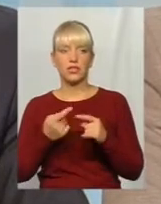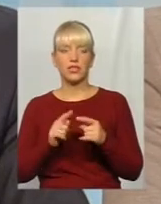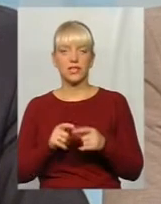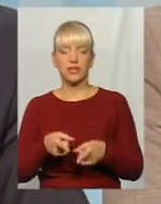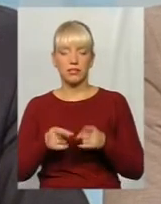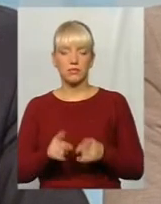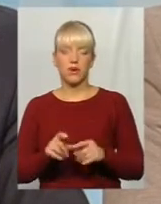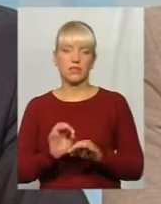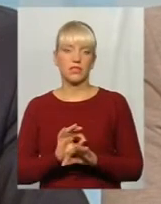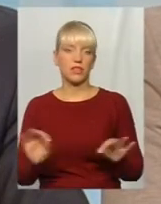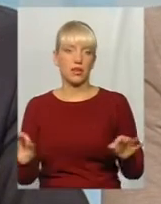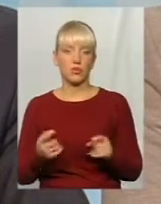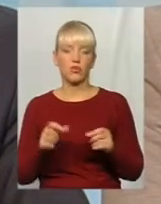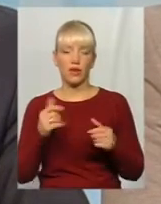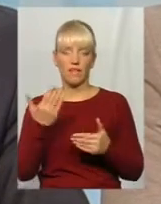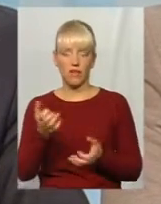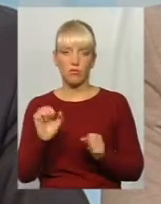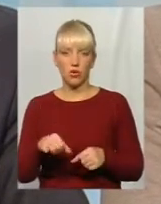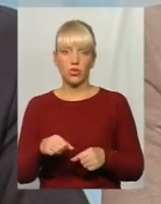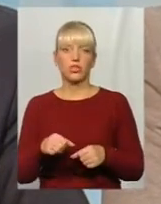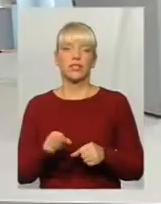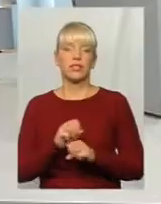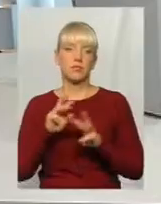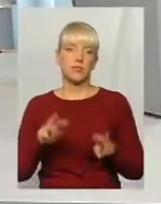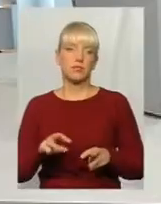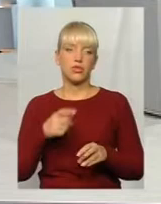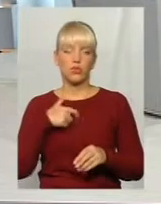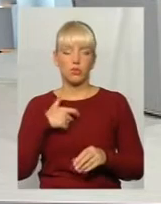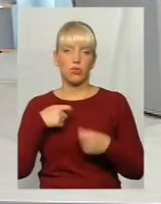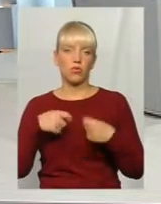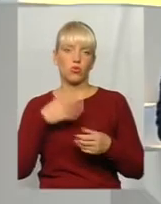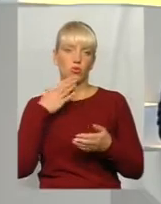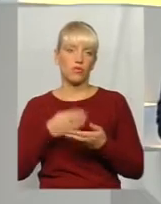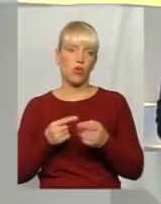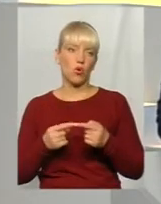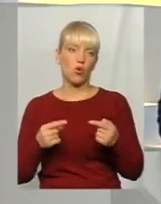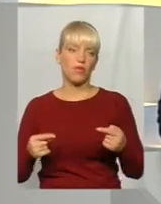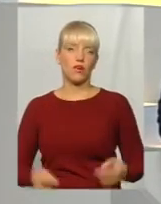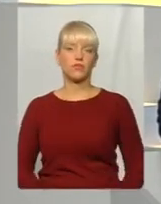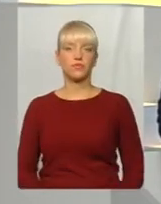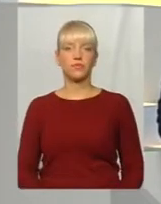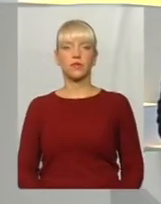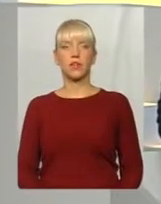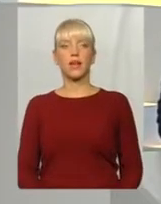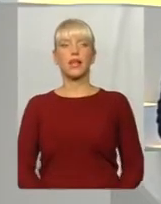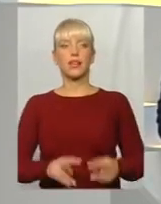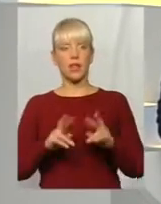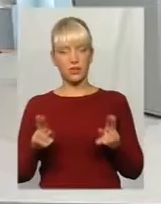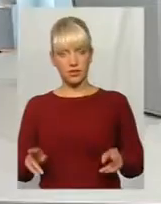І ви можете забезпечити собі продаж свого товару. Дякую, пан Олекс. Так само